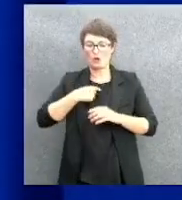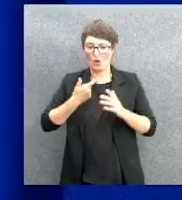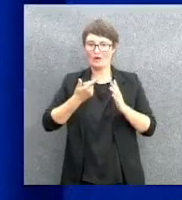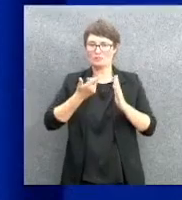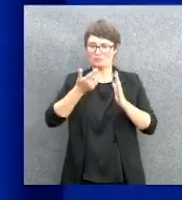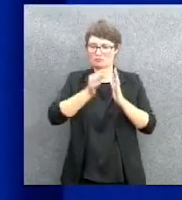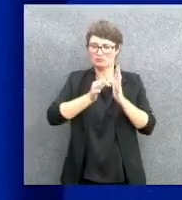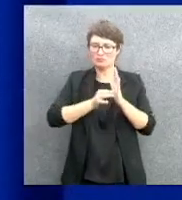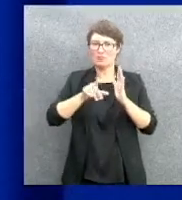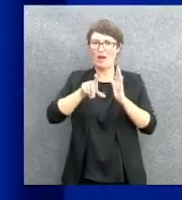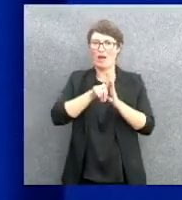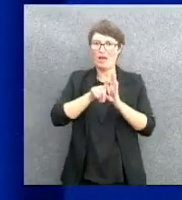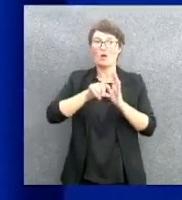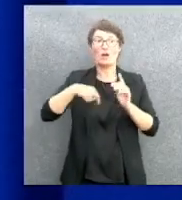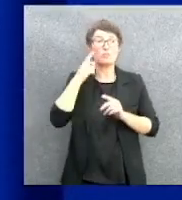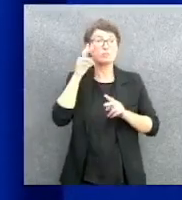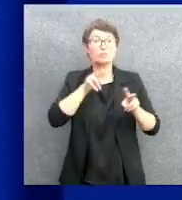3.500 norme.